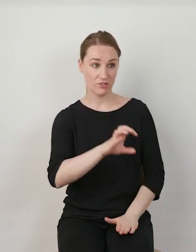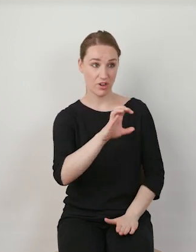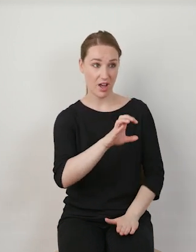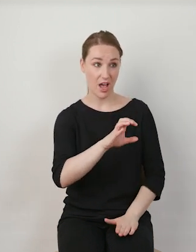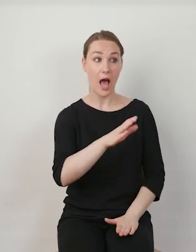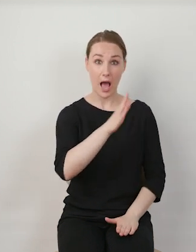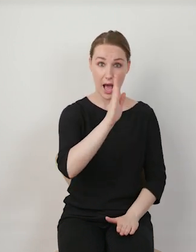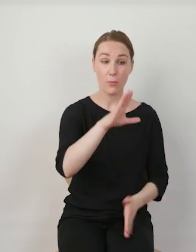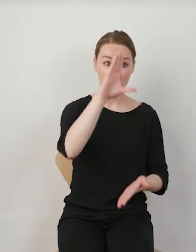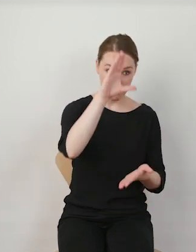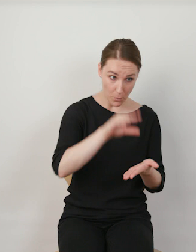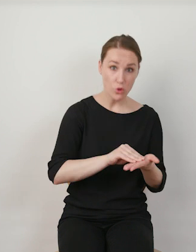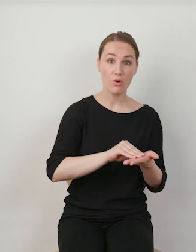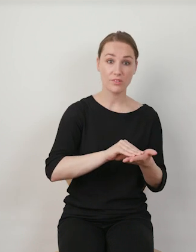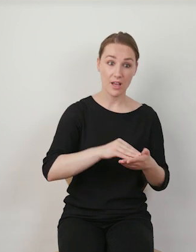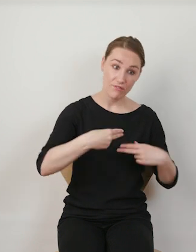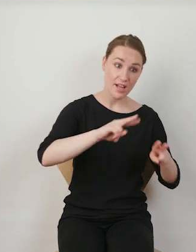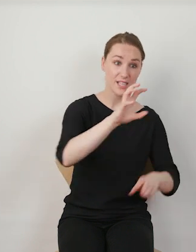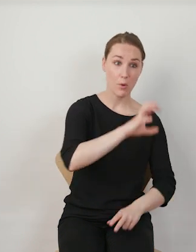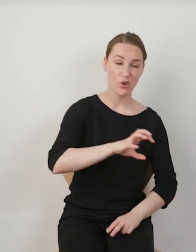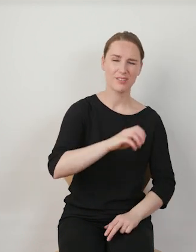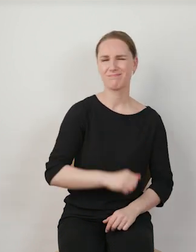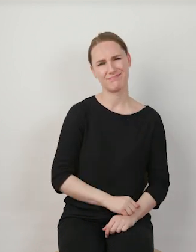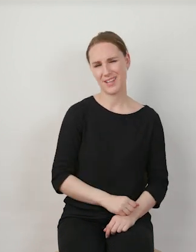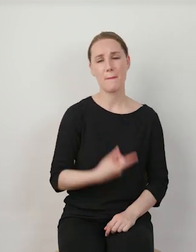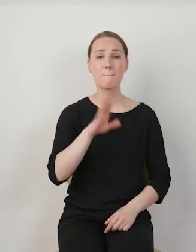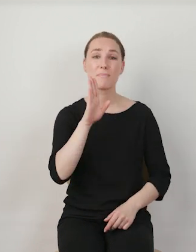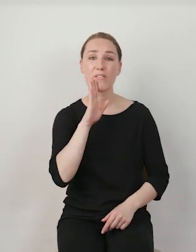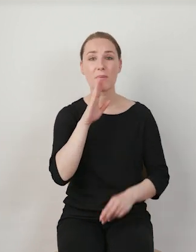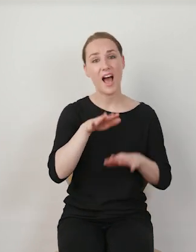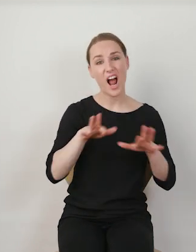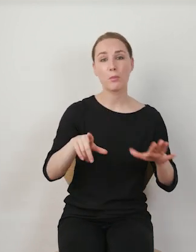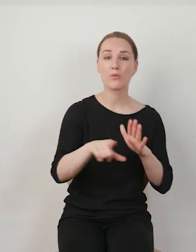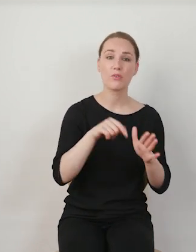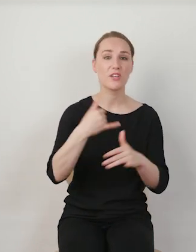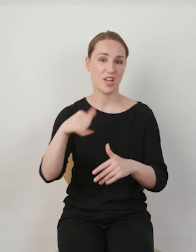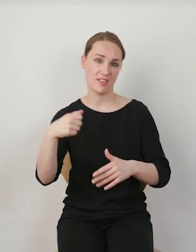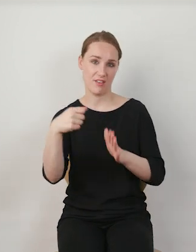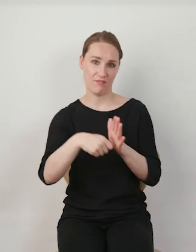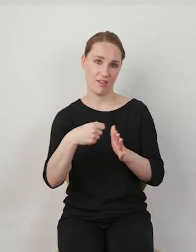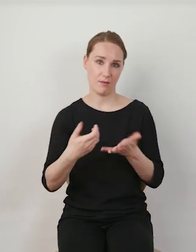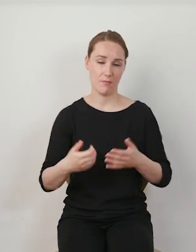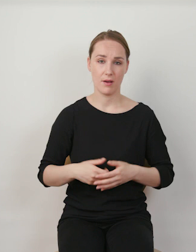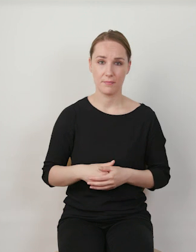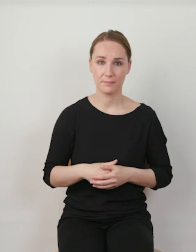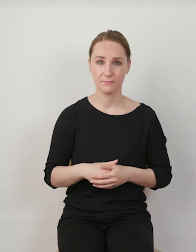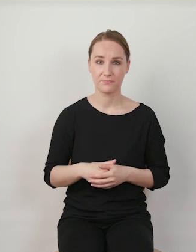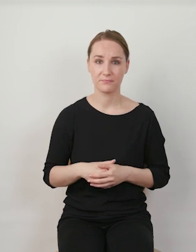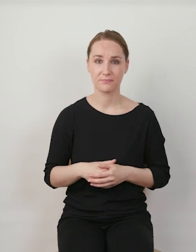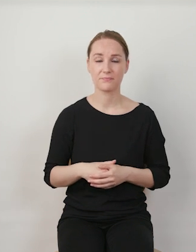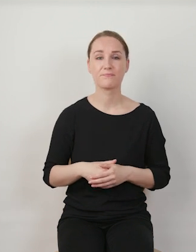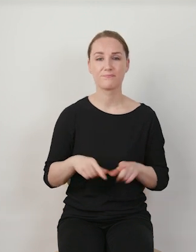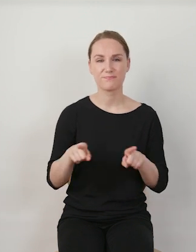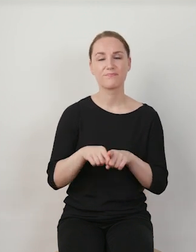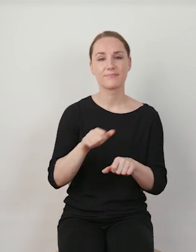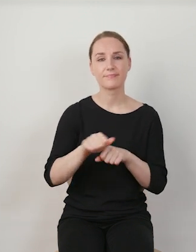ale najprawdopodobniej do niego już nie wrócimy, bo algorytm podpowie nam kolejny i kolejny i kolejny. Ale jednocześnie możemy mówić o